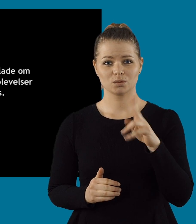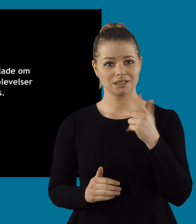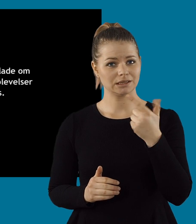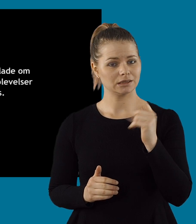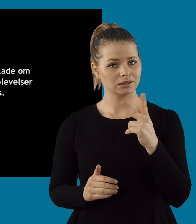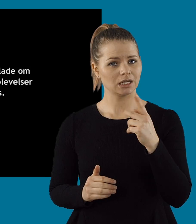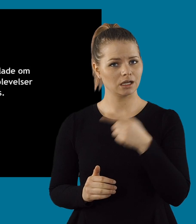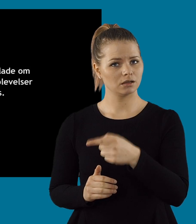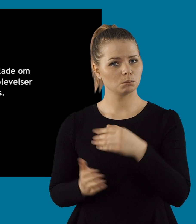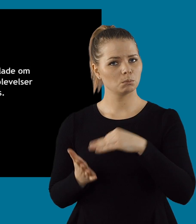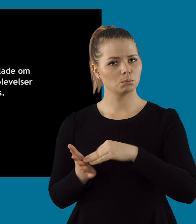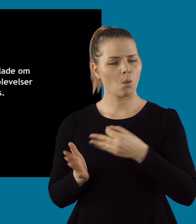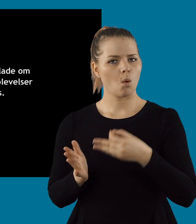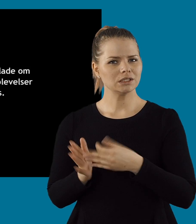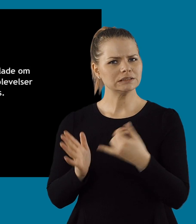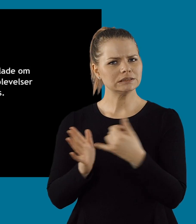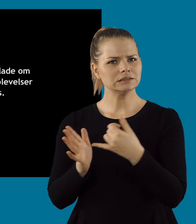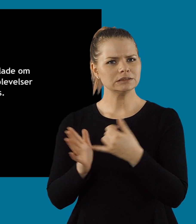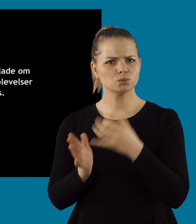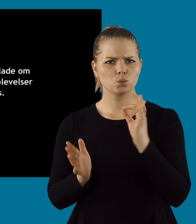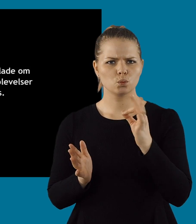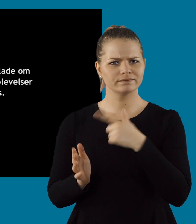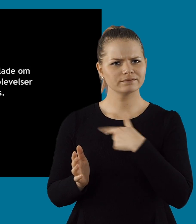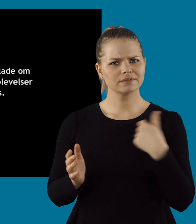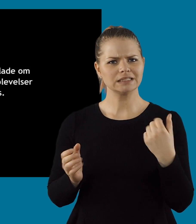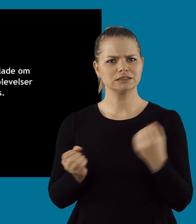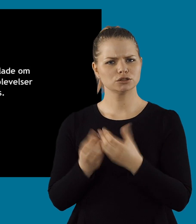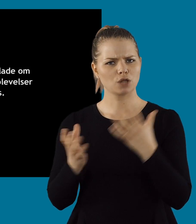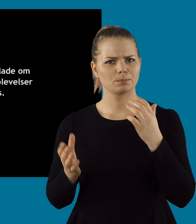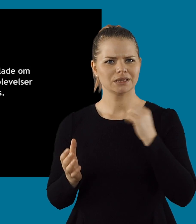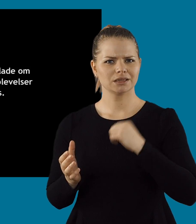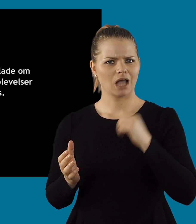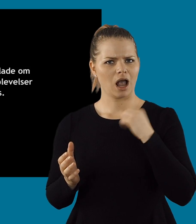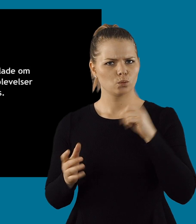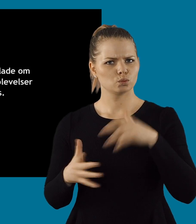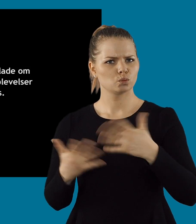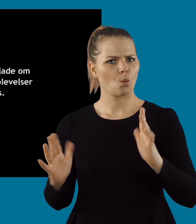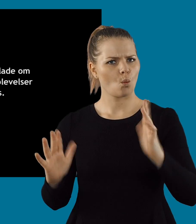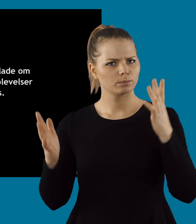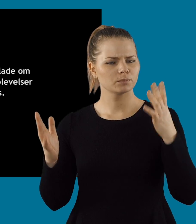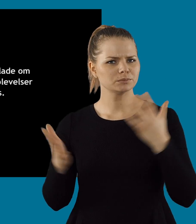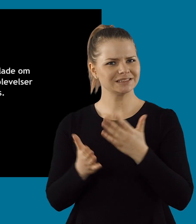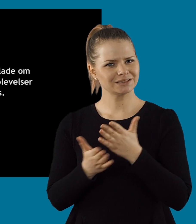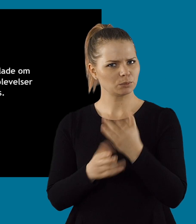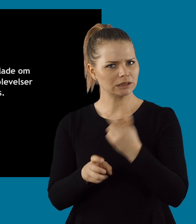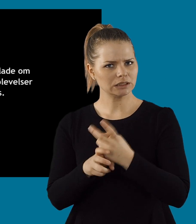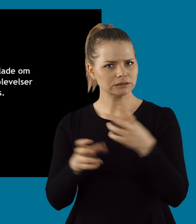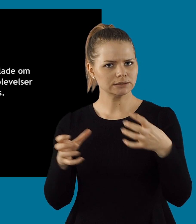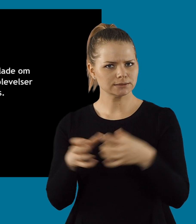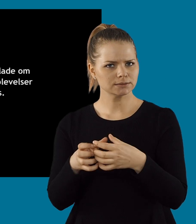Funktech var ett projekt som handlade om hur vi skapar tillgängliga kulturupplevelser genom att testa tillsammans.